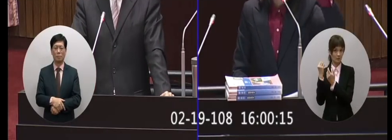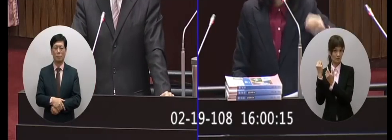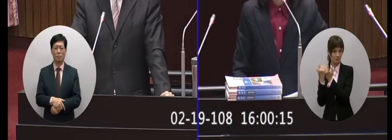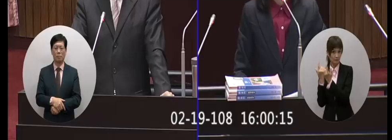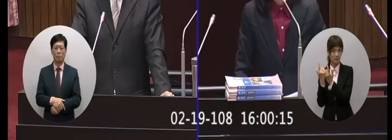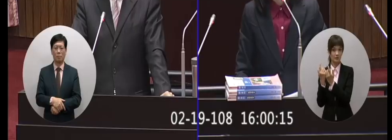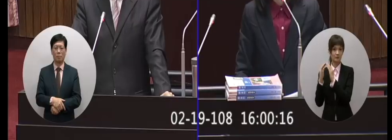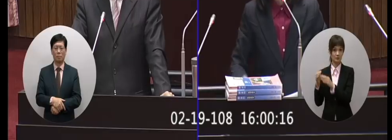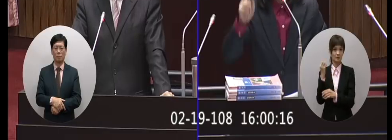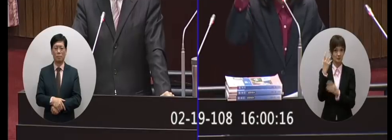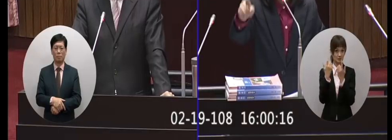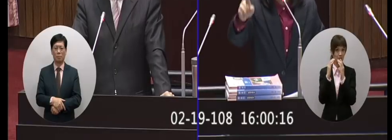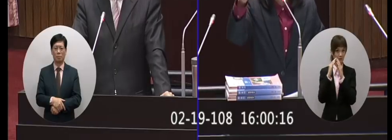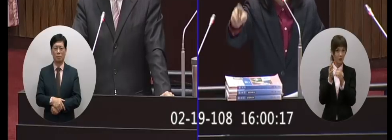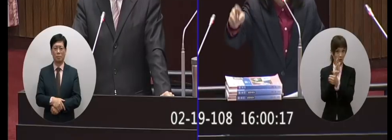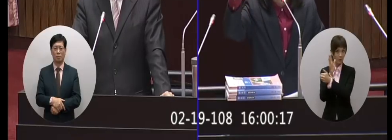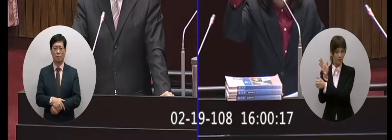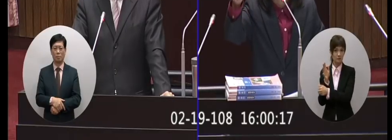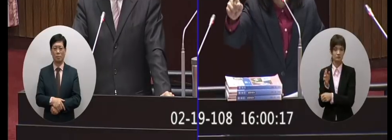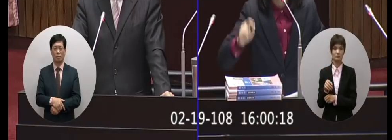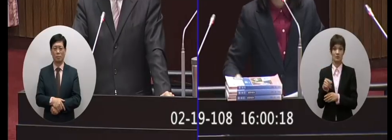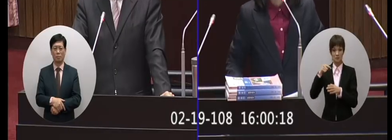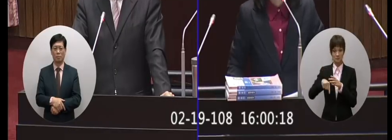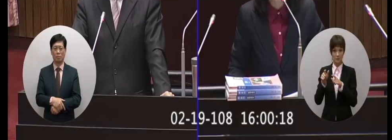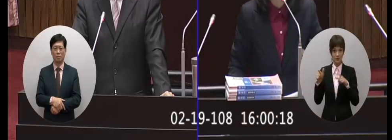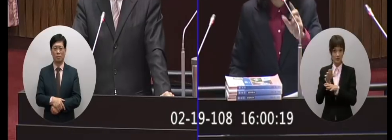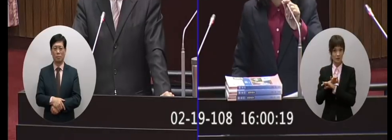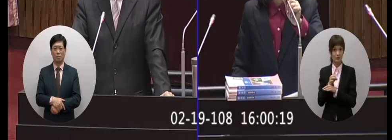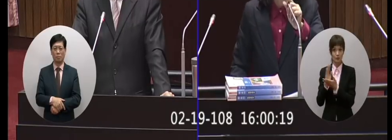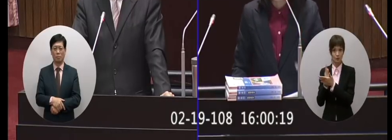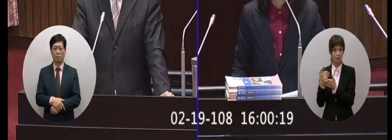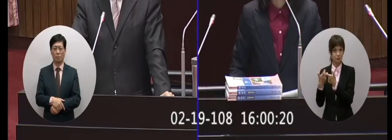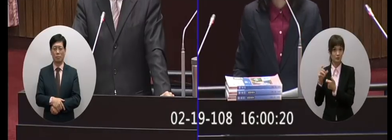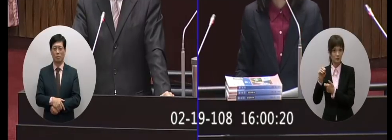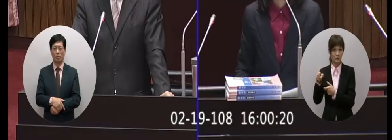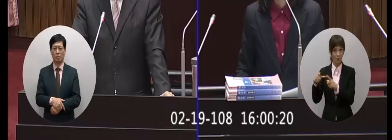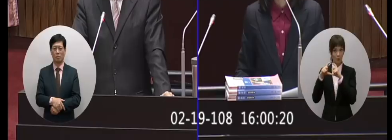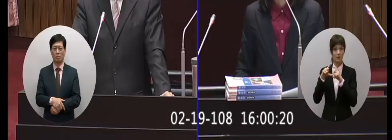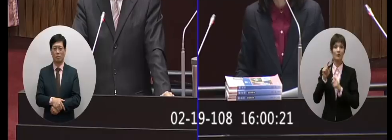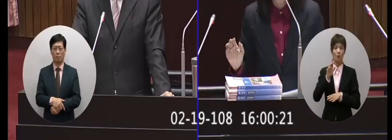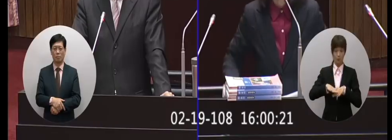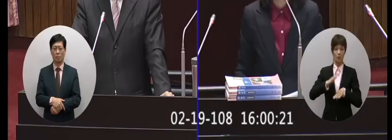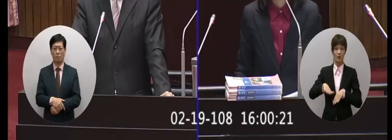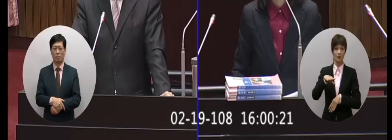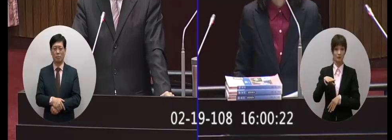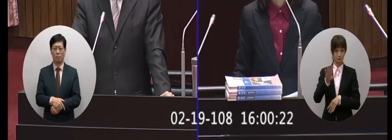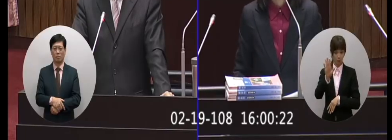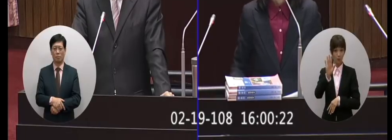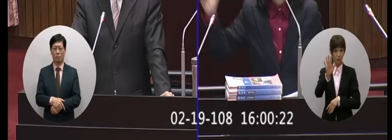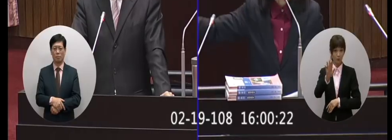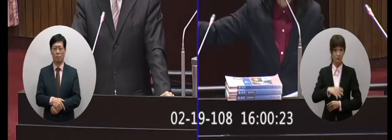一些前導學校加深加廣有沒有教書他們都告訴我會有會有